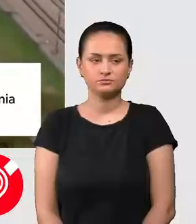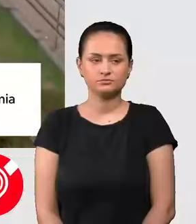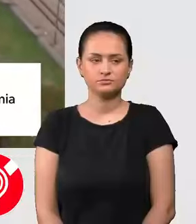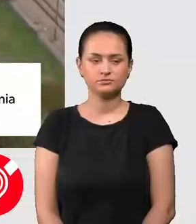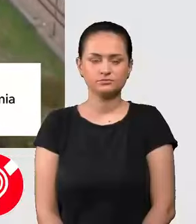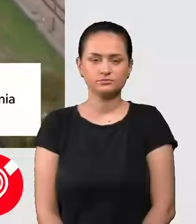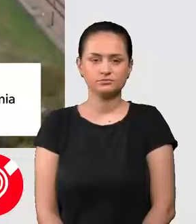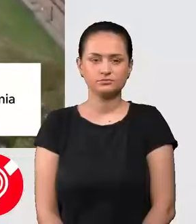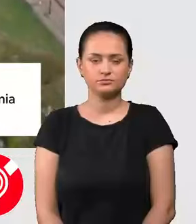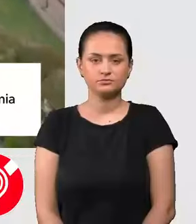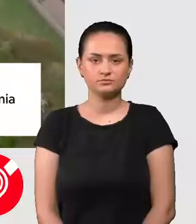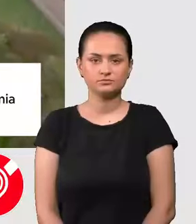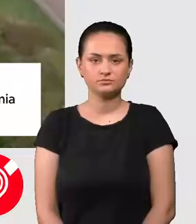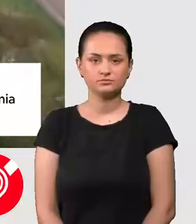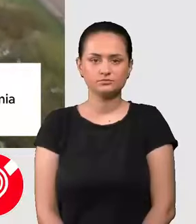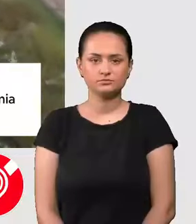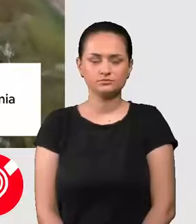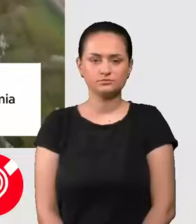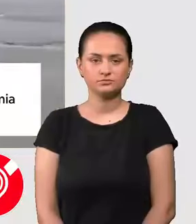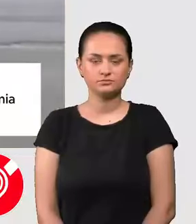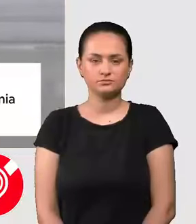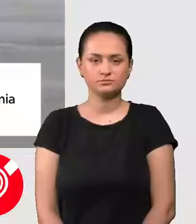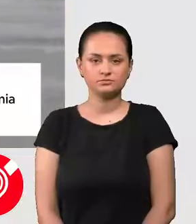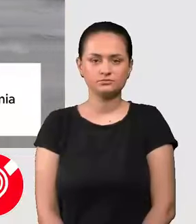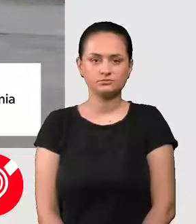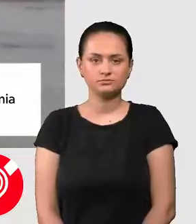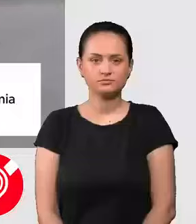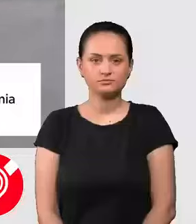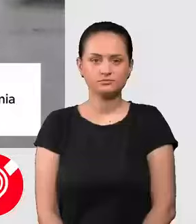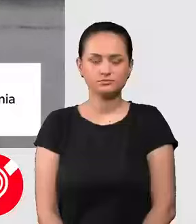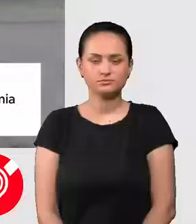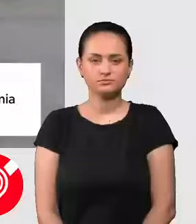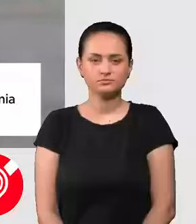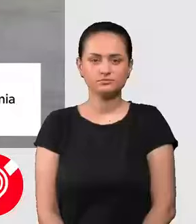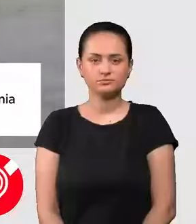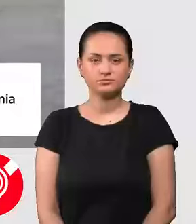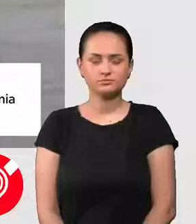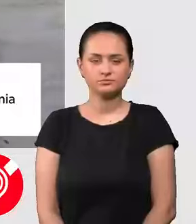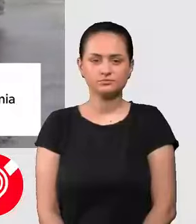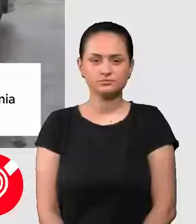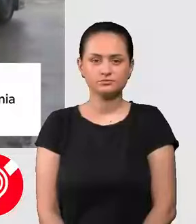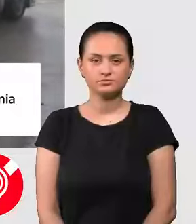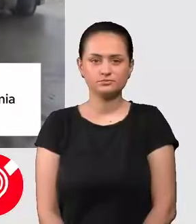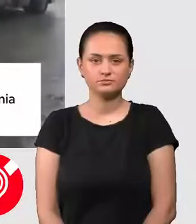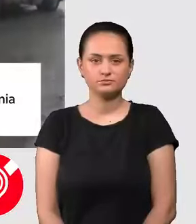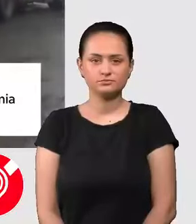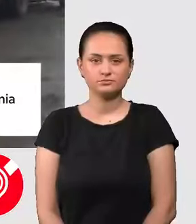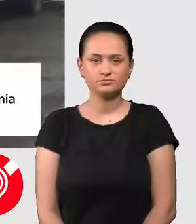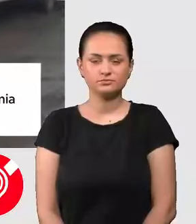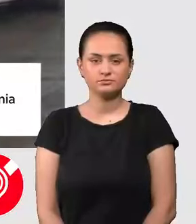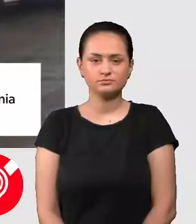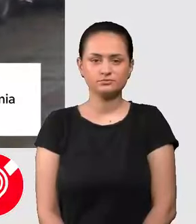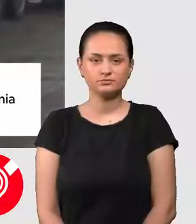rapid asupra unei companii specializate în formalități mamale, care lucrează în numele clienților importatori și exportatori.